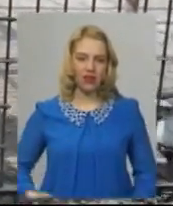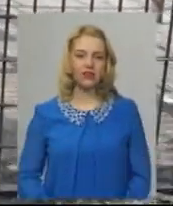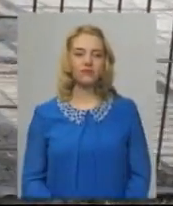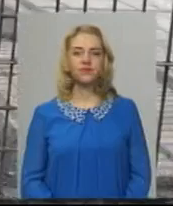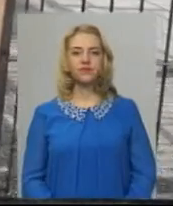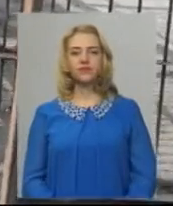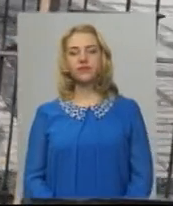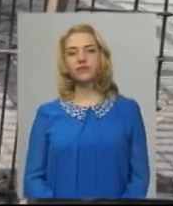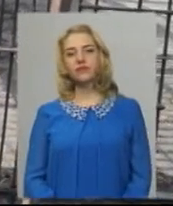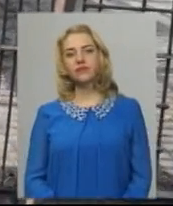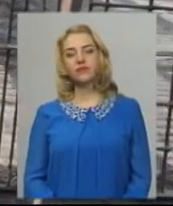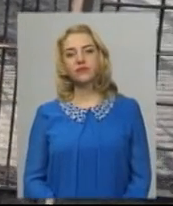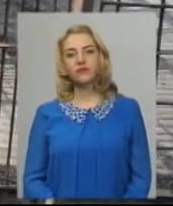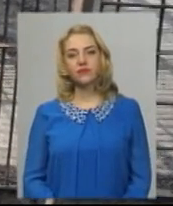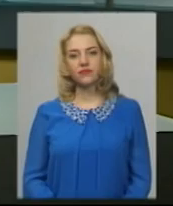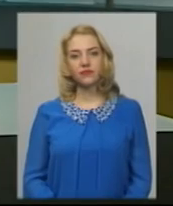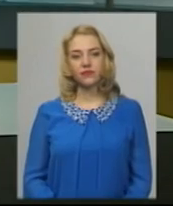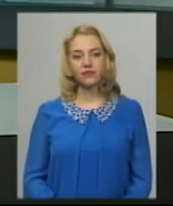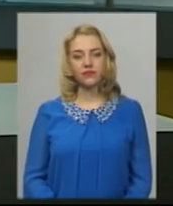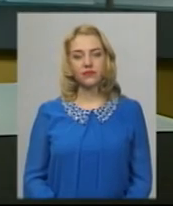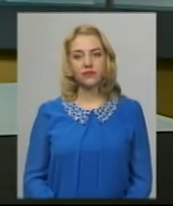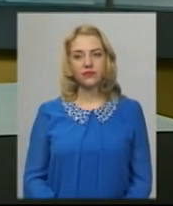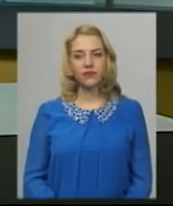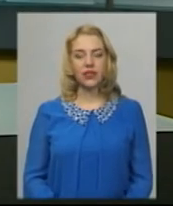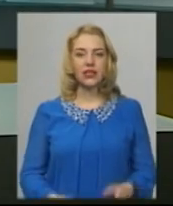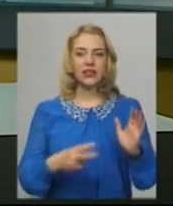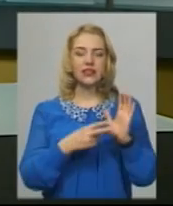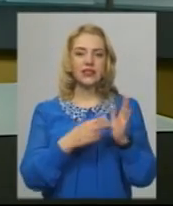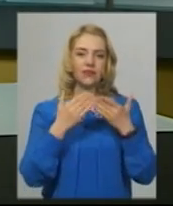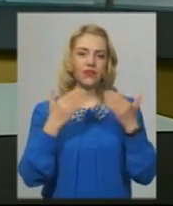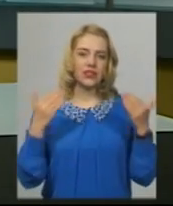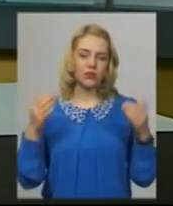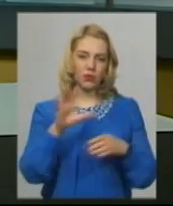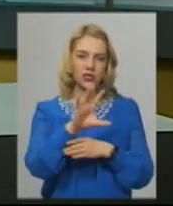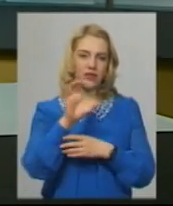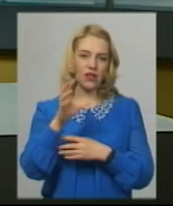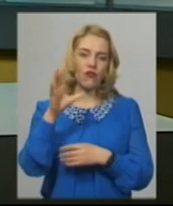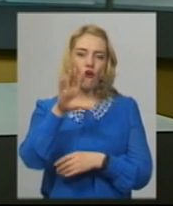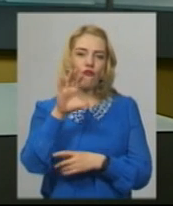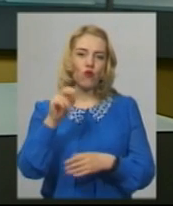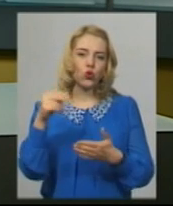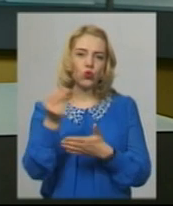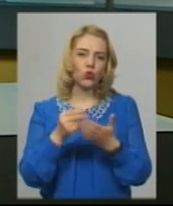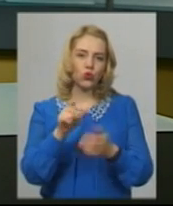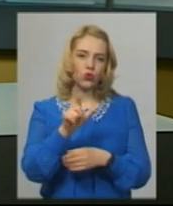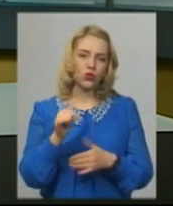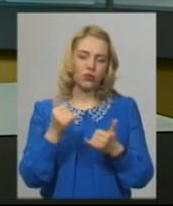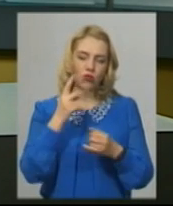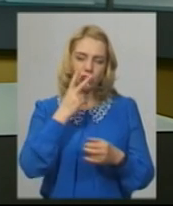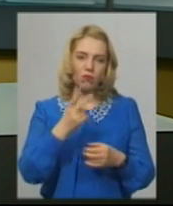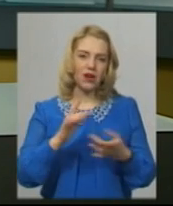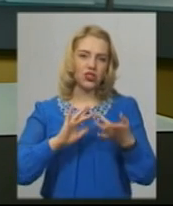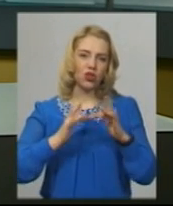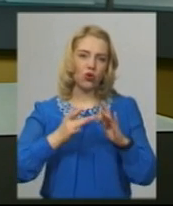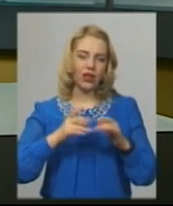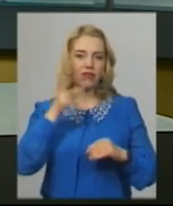Новини на Суспільному. Хмельницький. Сім виставок світлин фотохудожників відтепер можна переглянути онлайн у